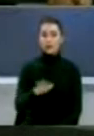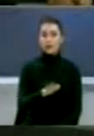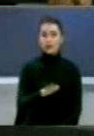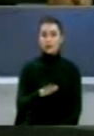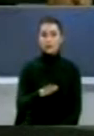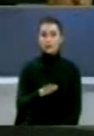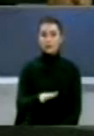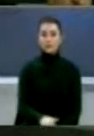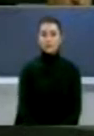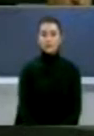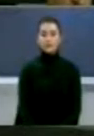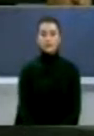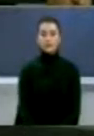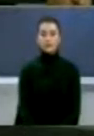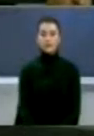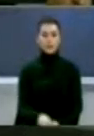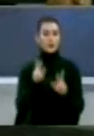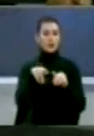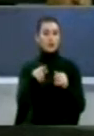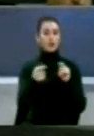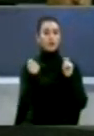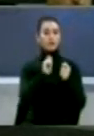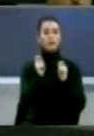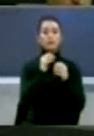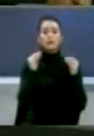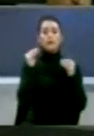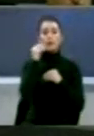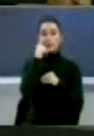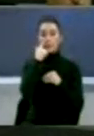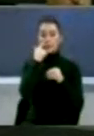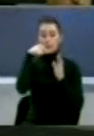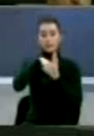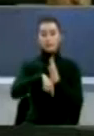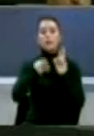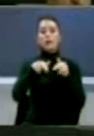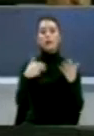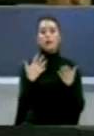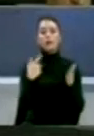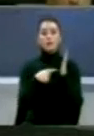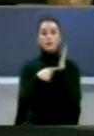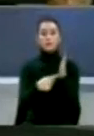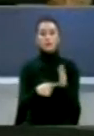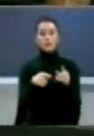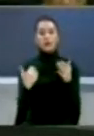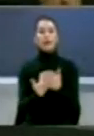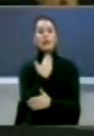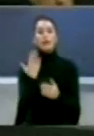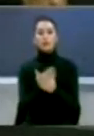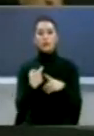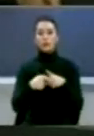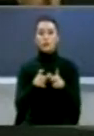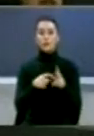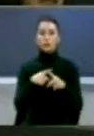vend E patyshim që njëndër në ndryshimet më të lpsore që do të dojt të bëshin do të ishte nëzirja e një kushtetute që boron nga